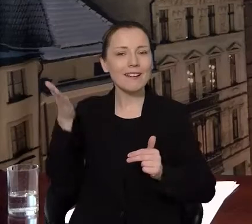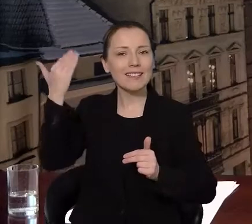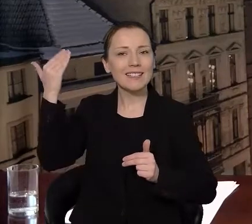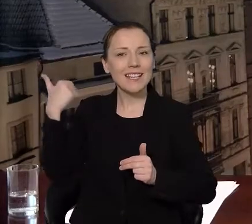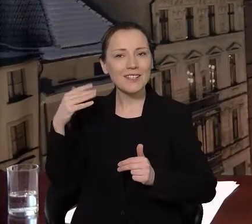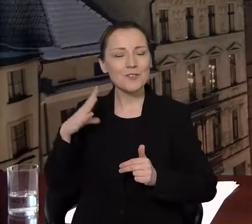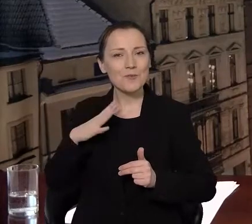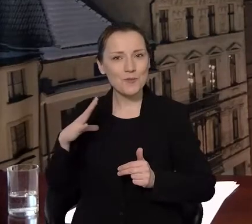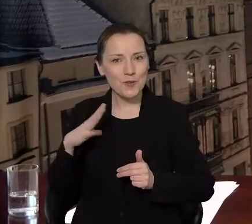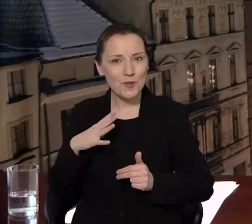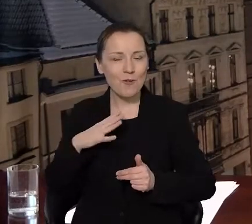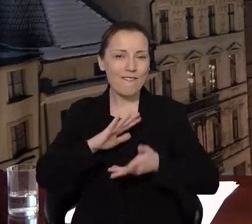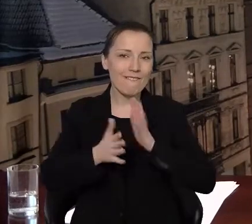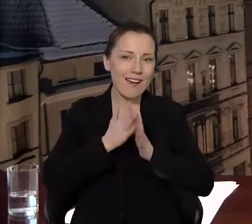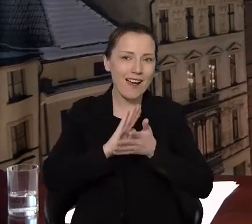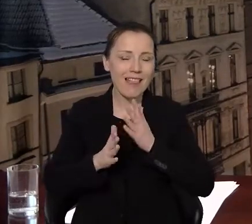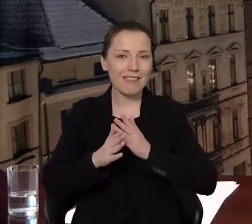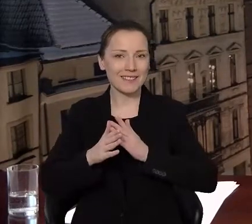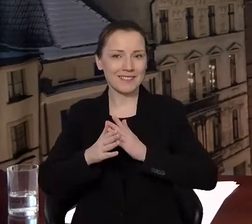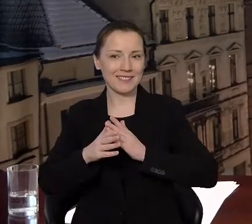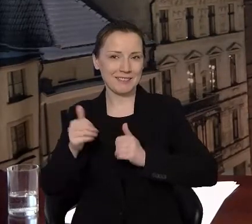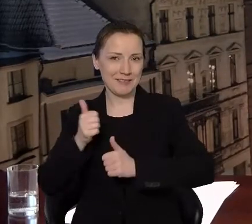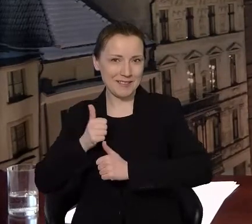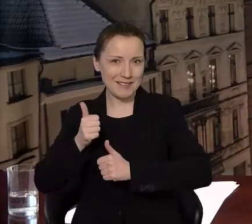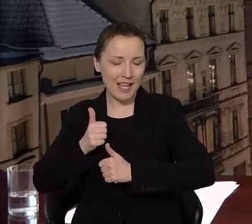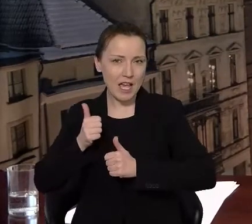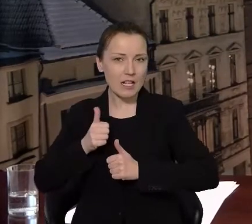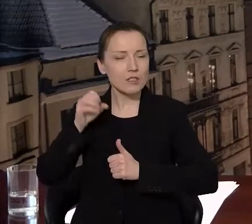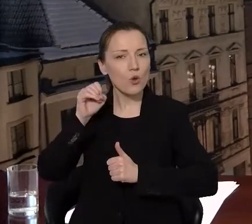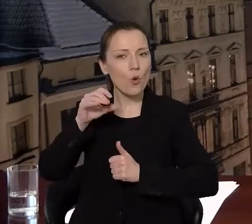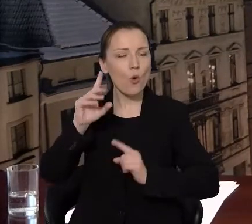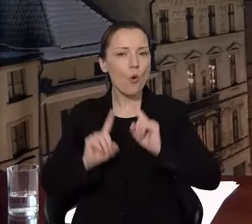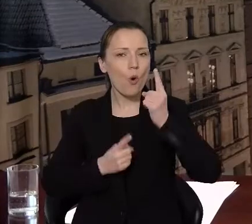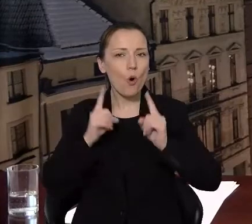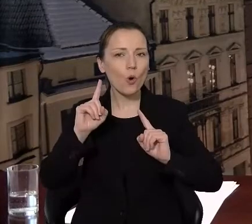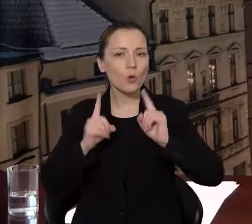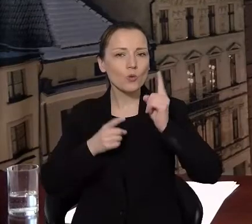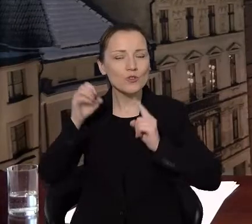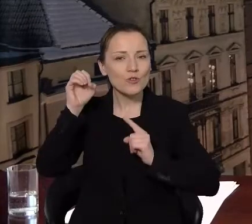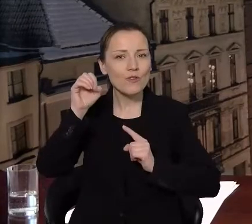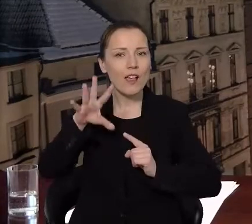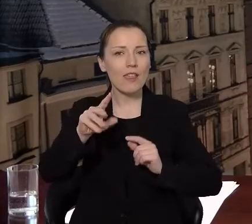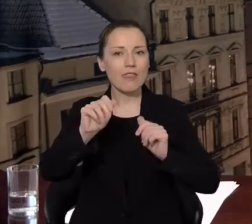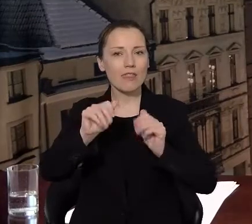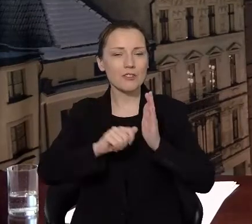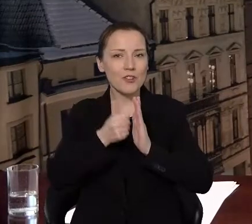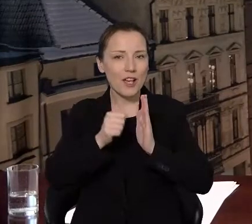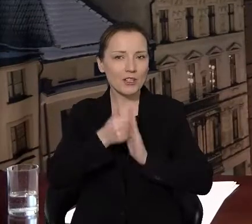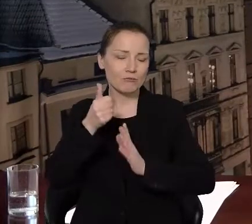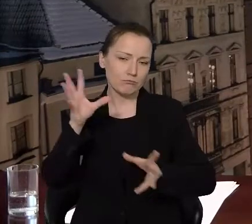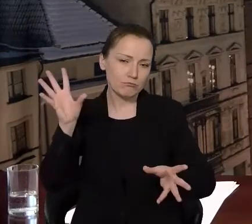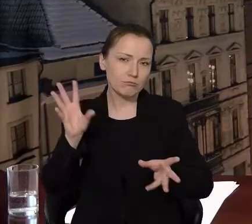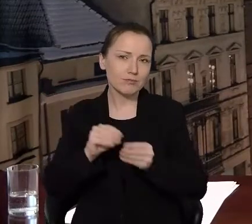istniał, walki rycerskie, ogród świetlny z rzeźbami, i to wszystko